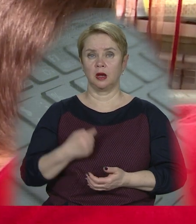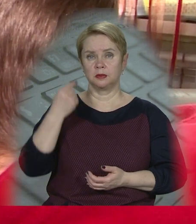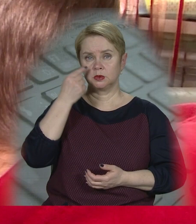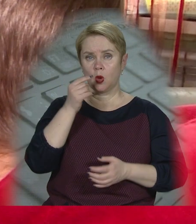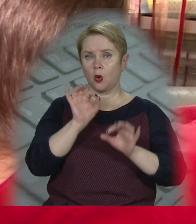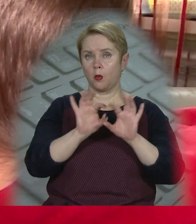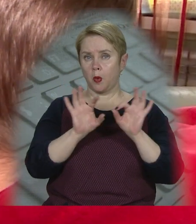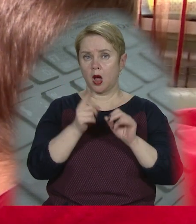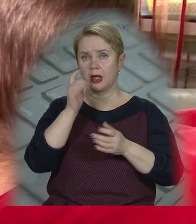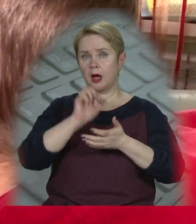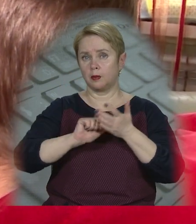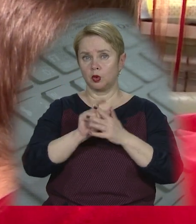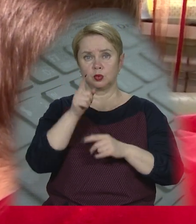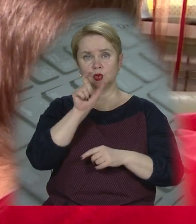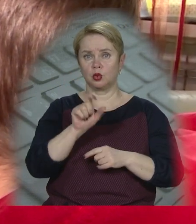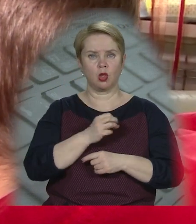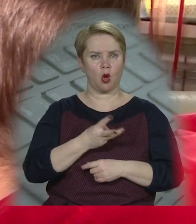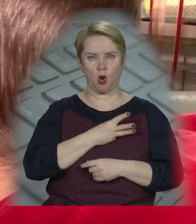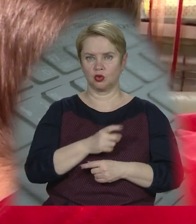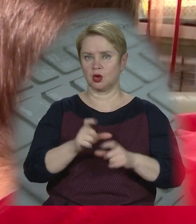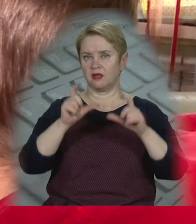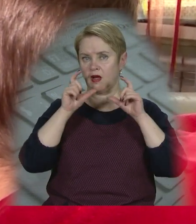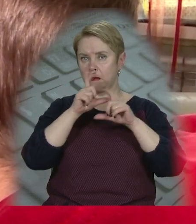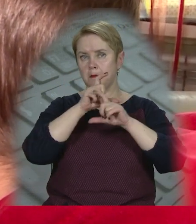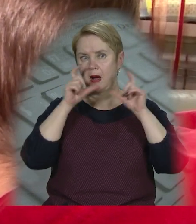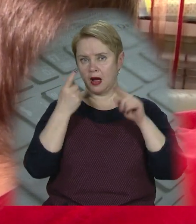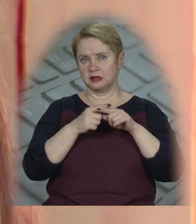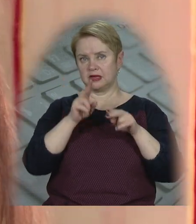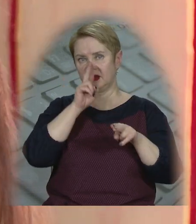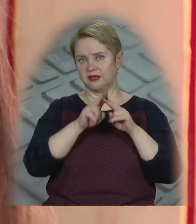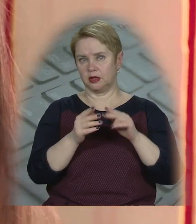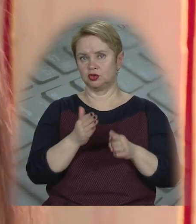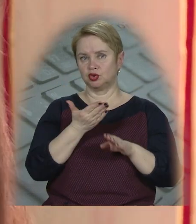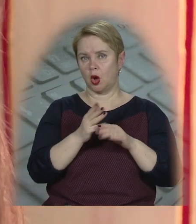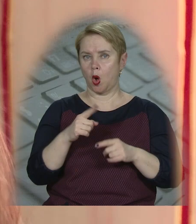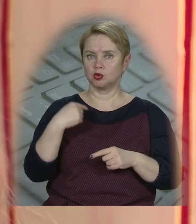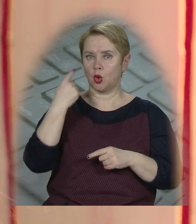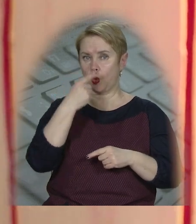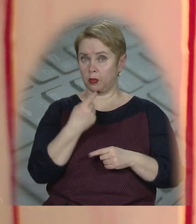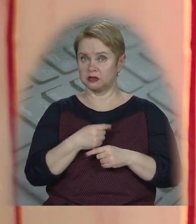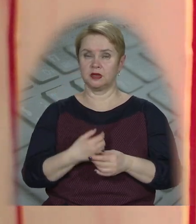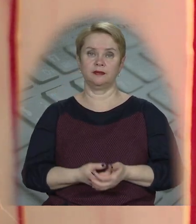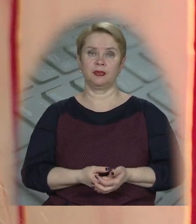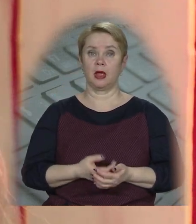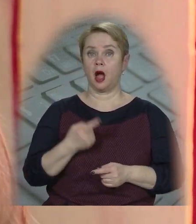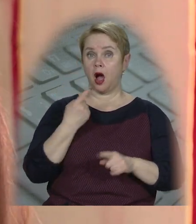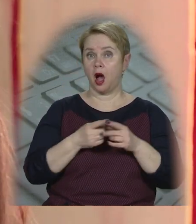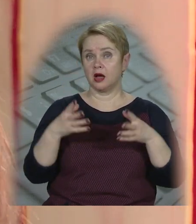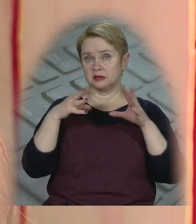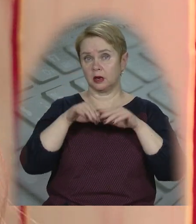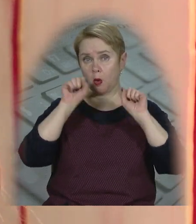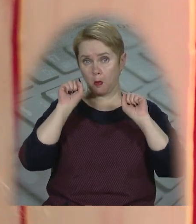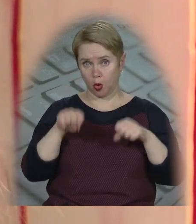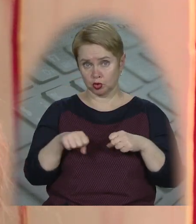Психологи пояснюють, одна з причин, чому люди неохоче одягають маски – це втрата частини особистості, обличчя. А